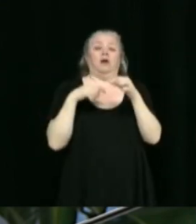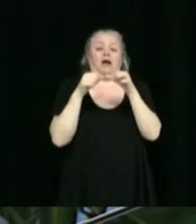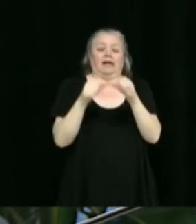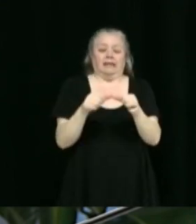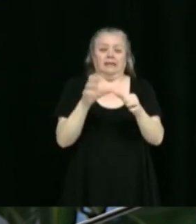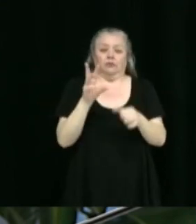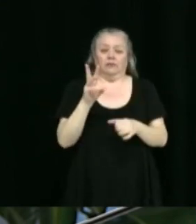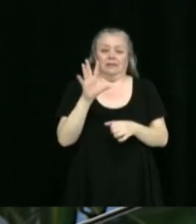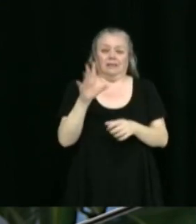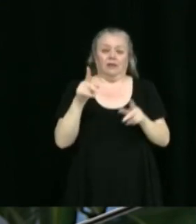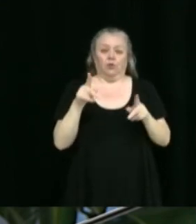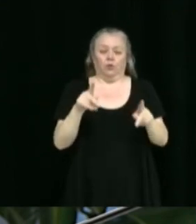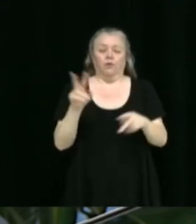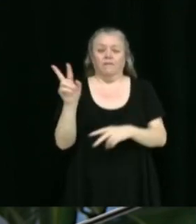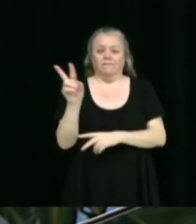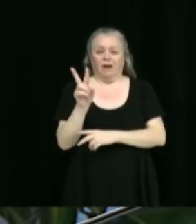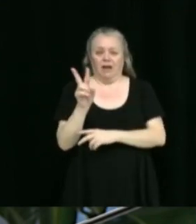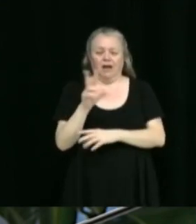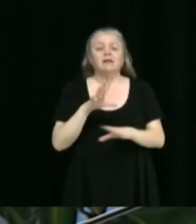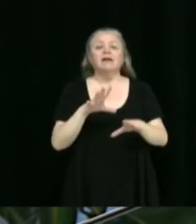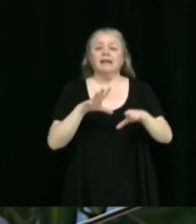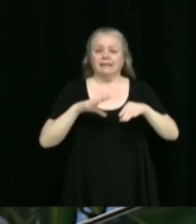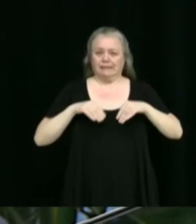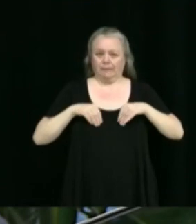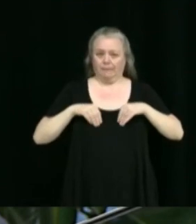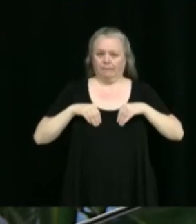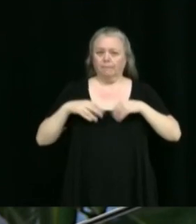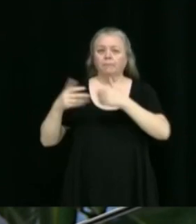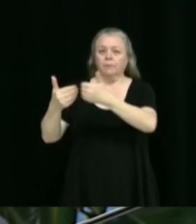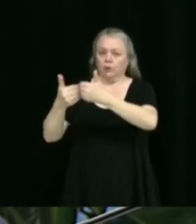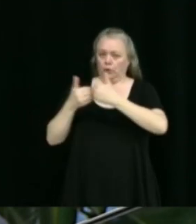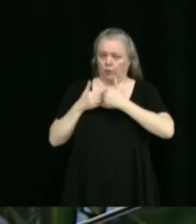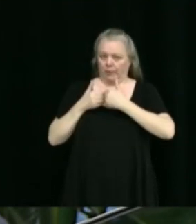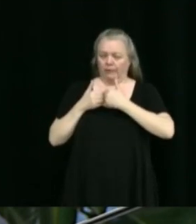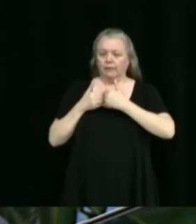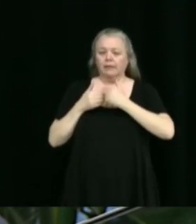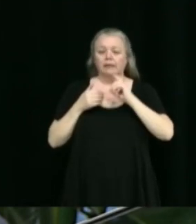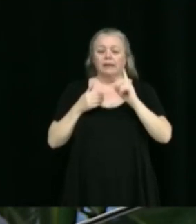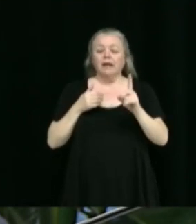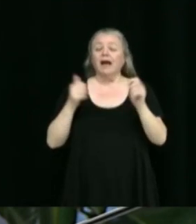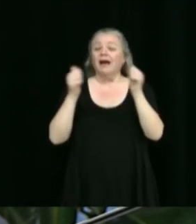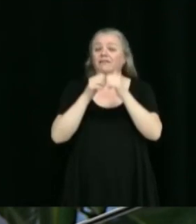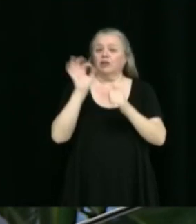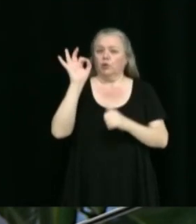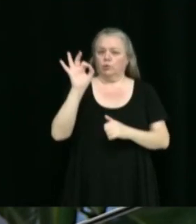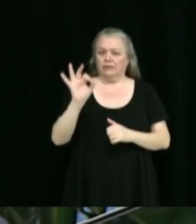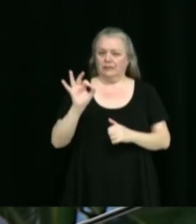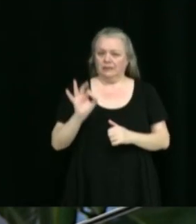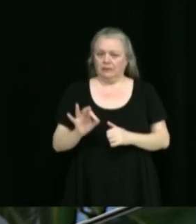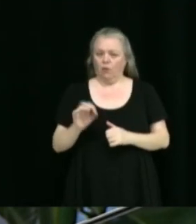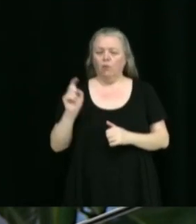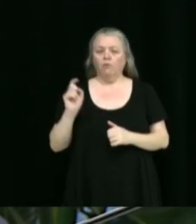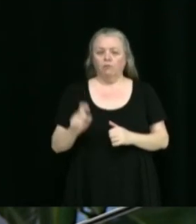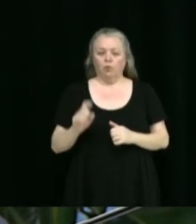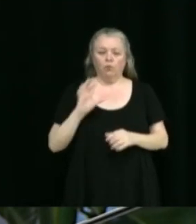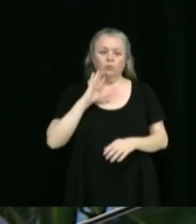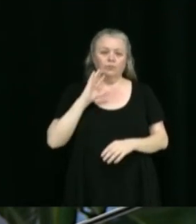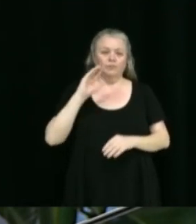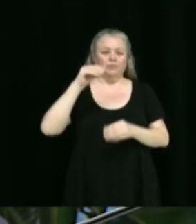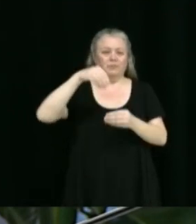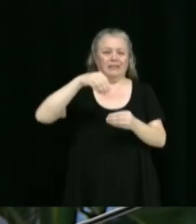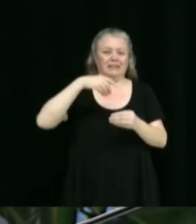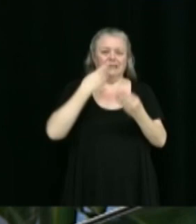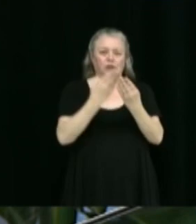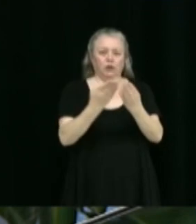rue Valère, il y lieu d'accepter la demande de dérogations mineures conditionnellement à ce qu'une clôture opaque soit maintenue en